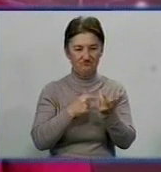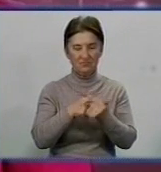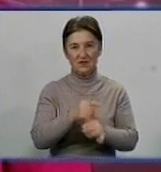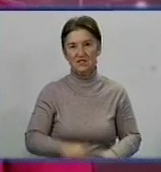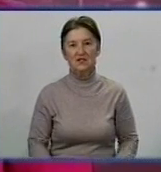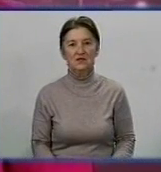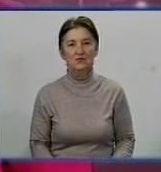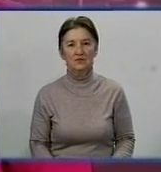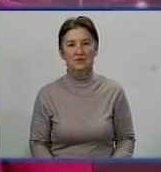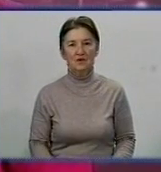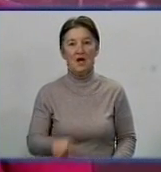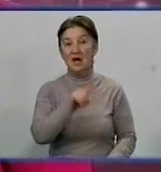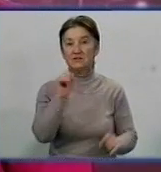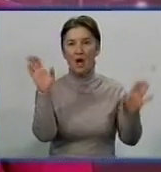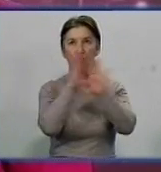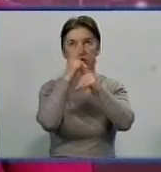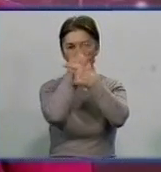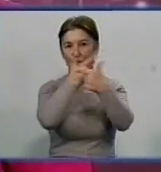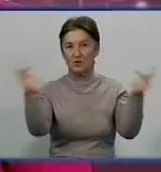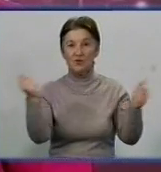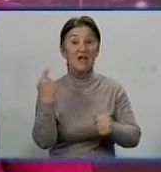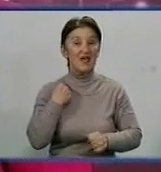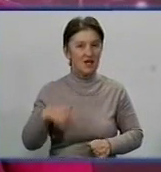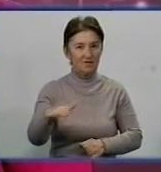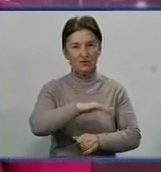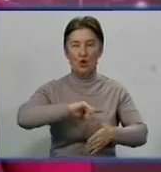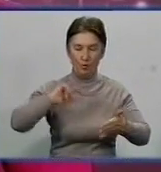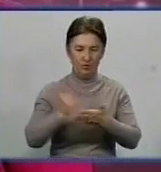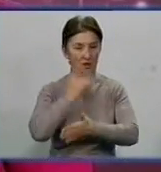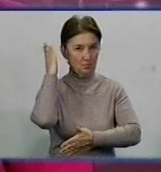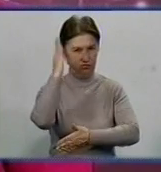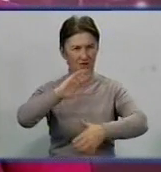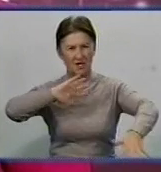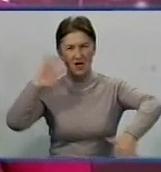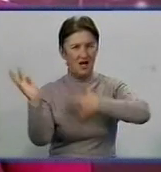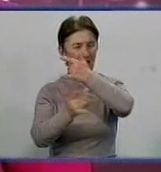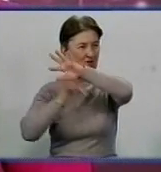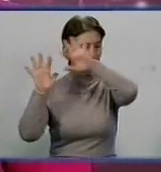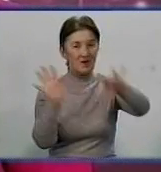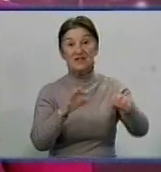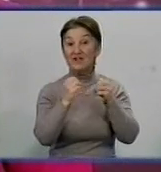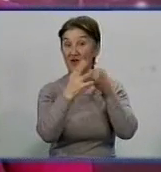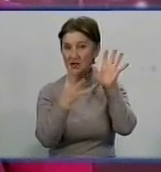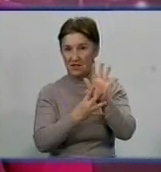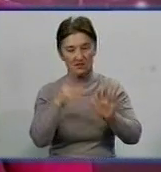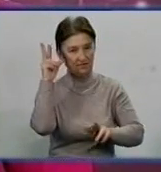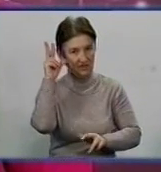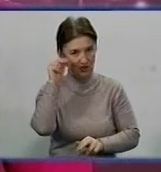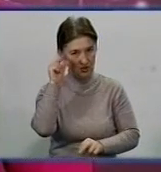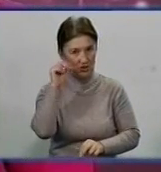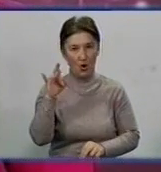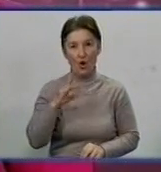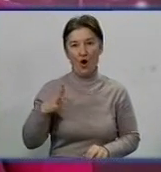І за прогнозами синоптиків, Кіровоградщину знову накриє хуртовина. Протягом доби 19 січня на території області